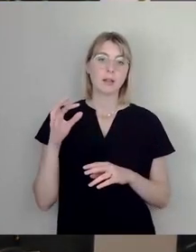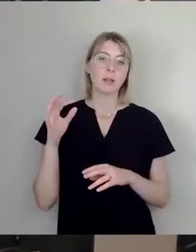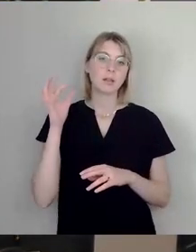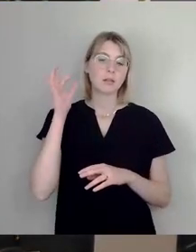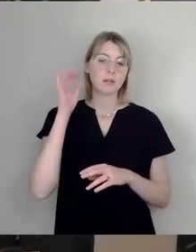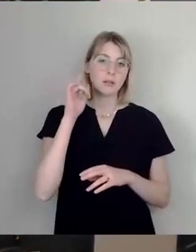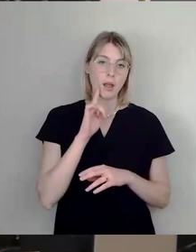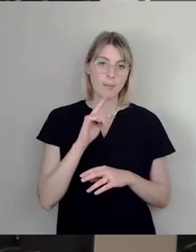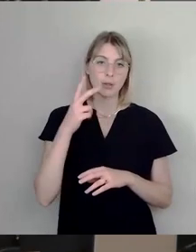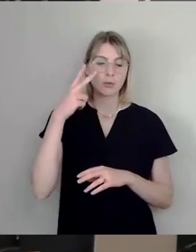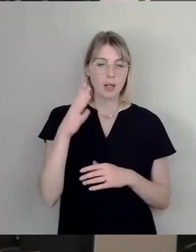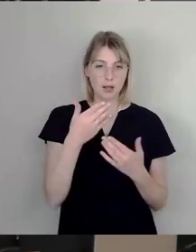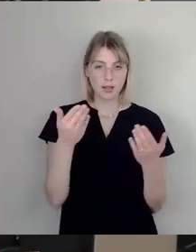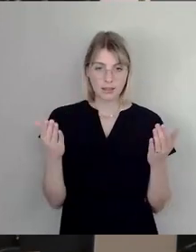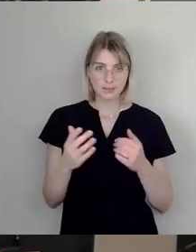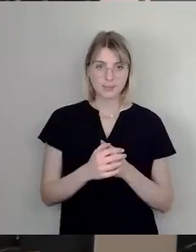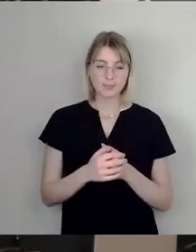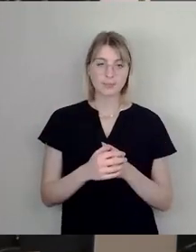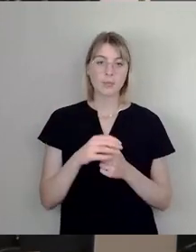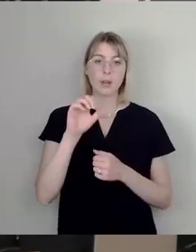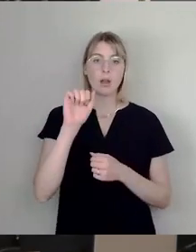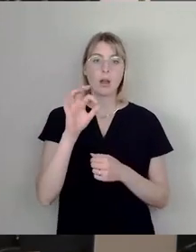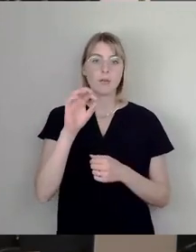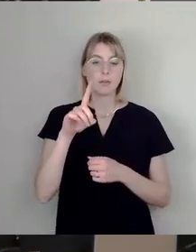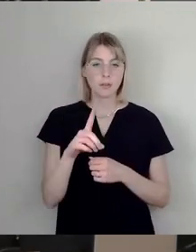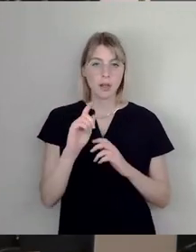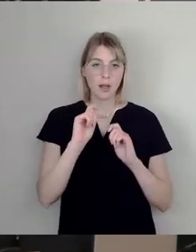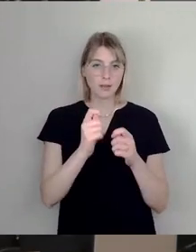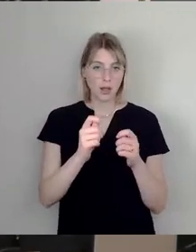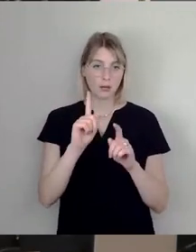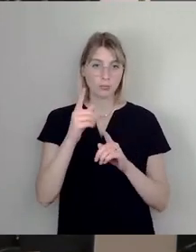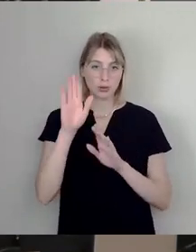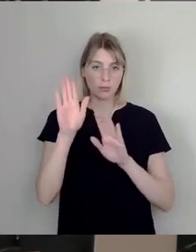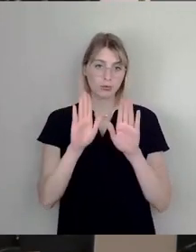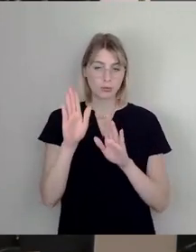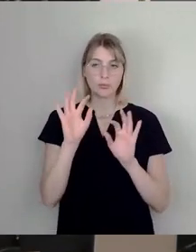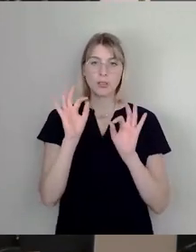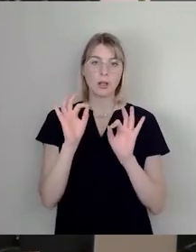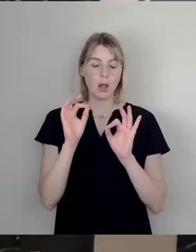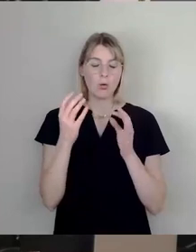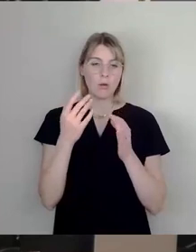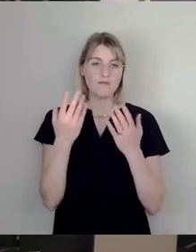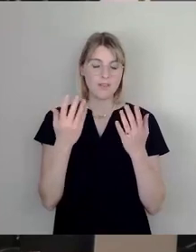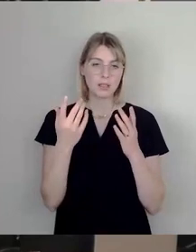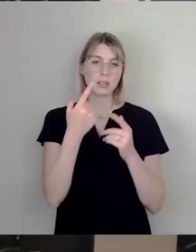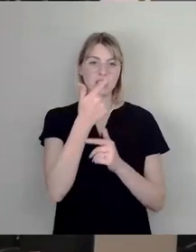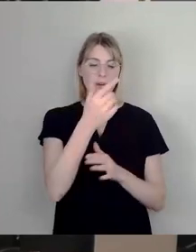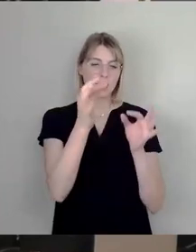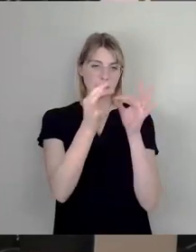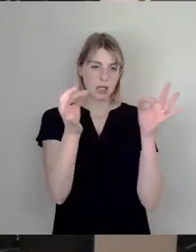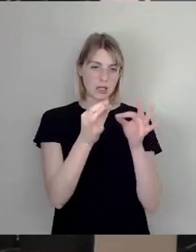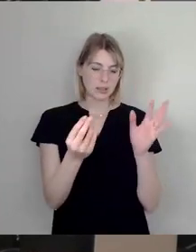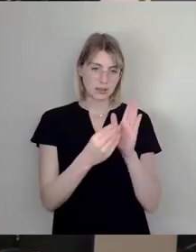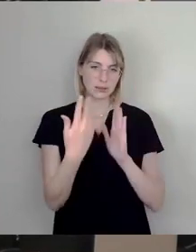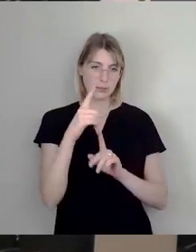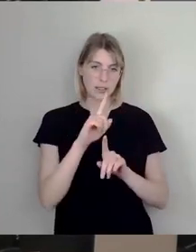Der AfD-Antrag, den wir hier heute abzustimmen haben, besteht aus genau zwei Sätzen. Der erste Satz, die Abmietung